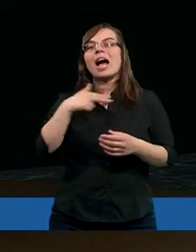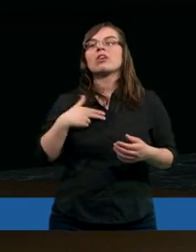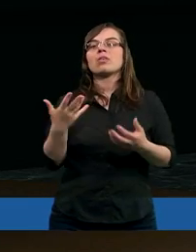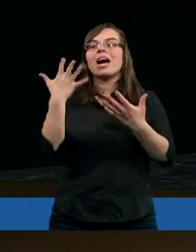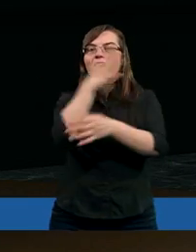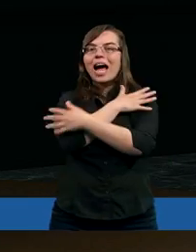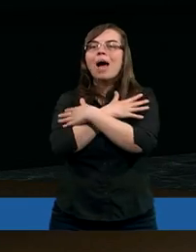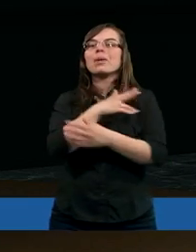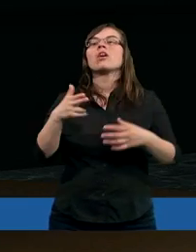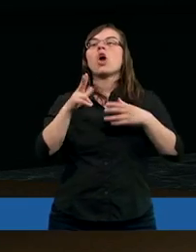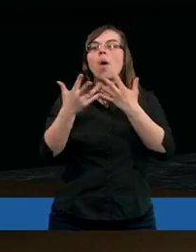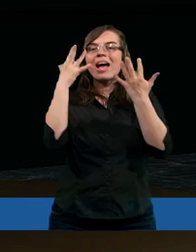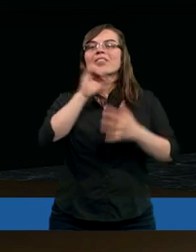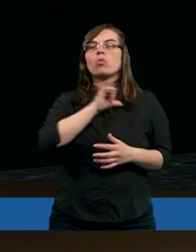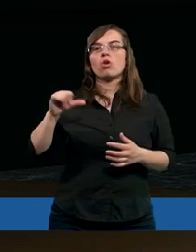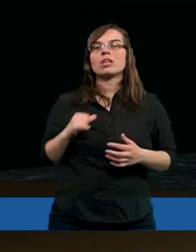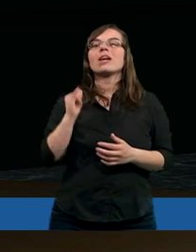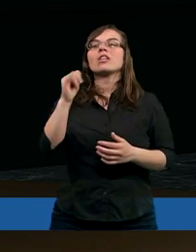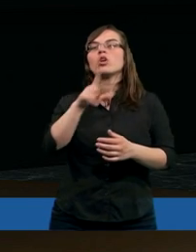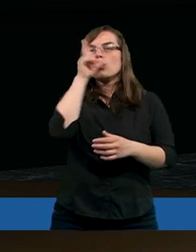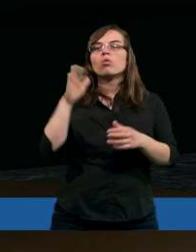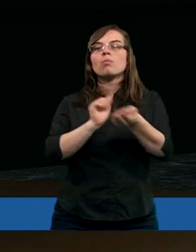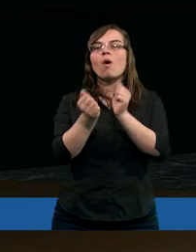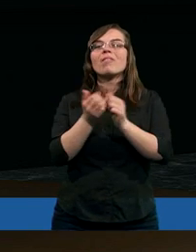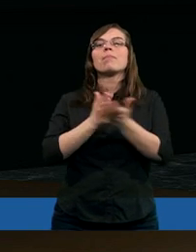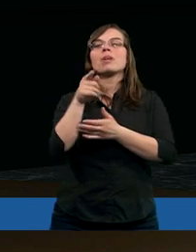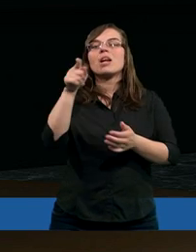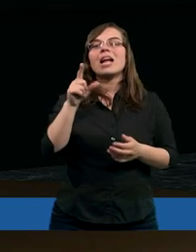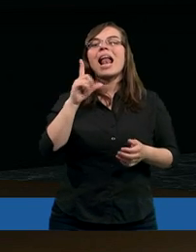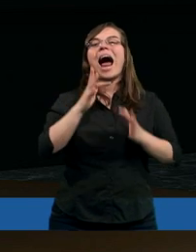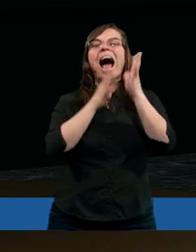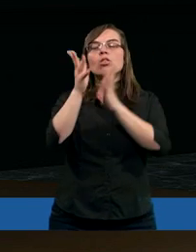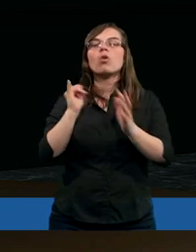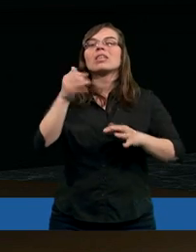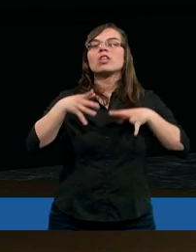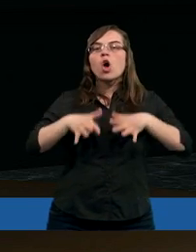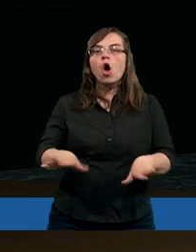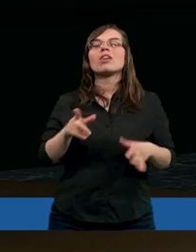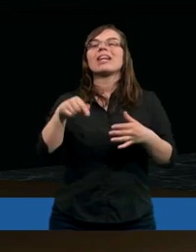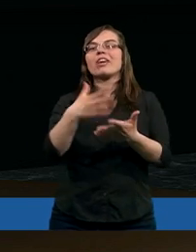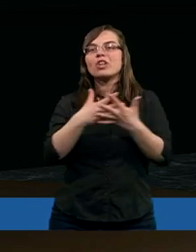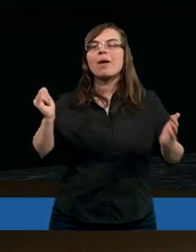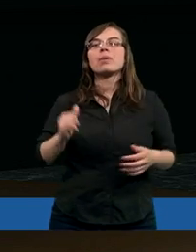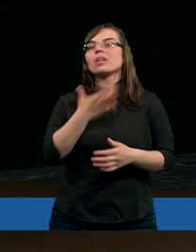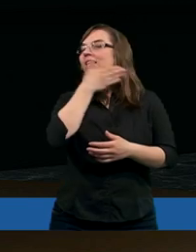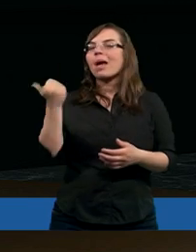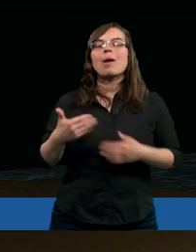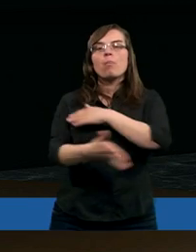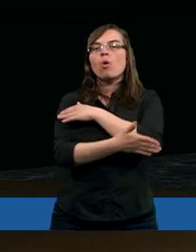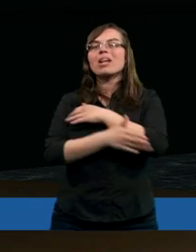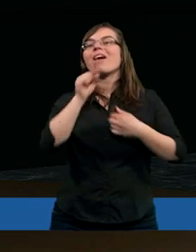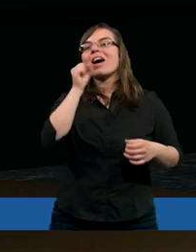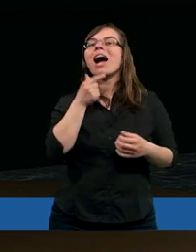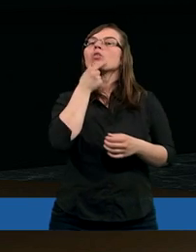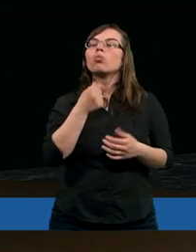naszej, a ramię Pana komu się objawiło? Wyrósł bowiem przed Nim jako latorośl i jako korzeń z suchej ziemi i nie miał